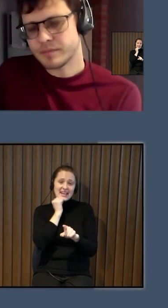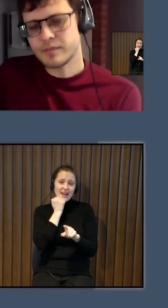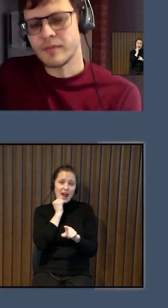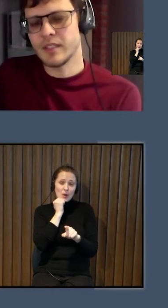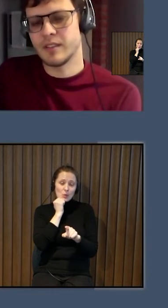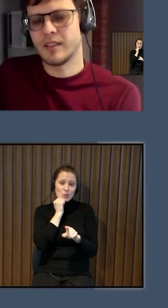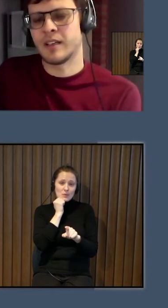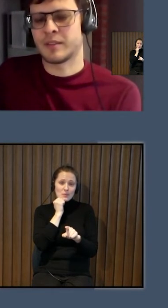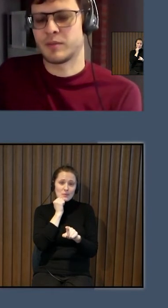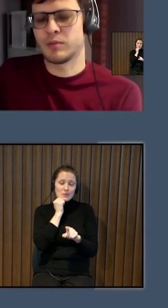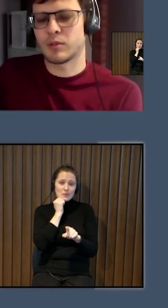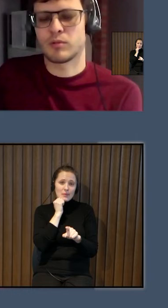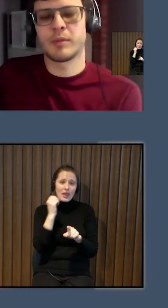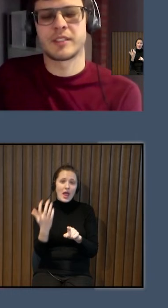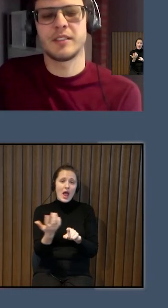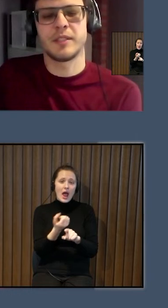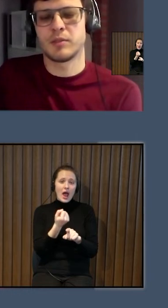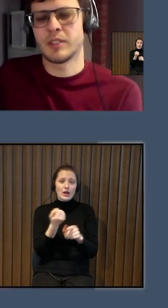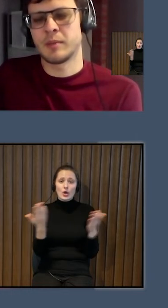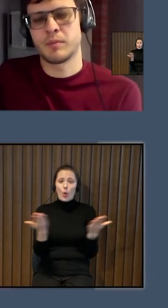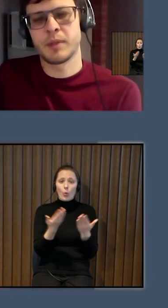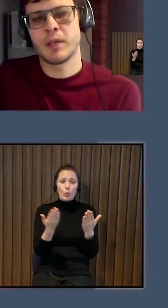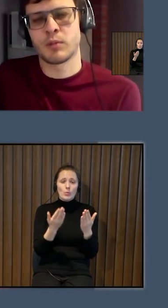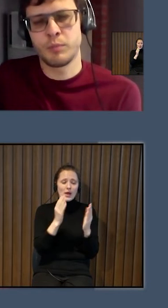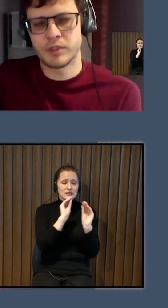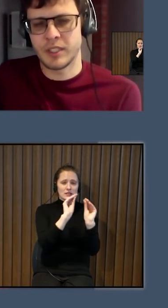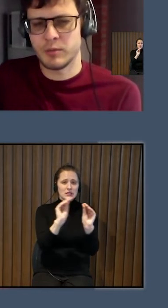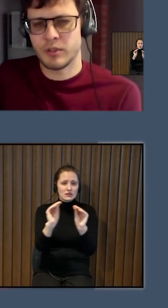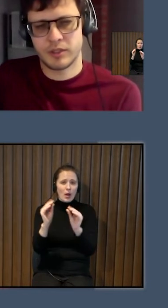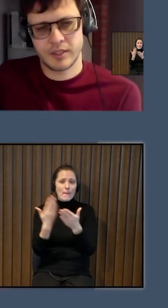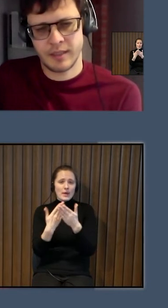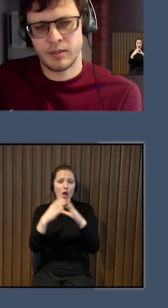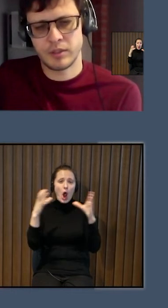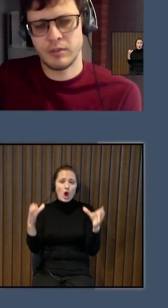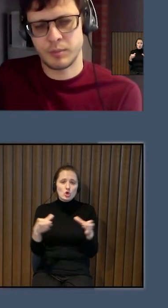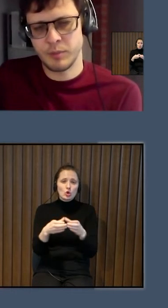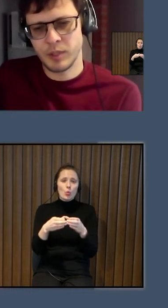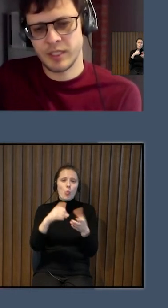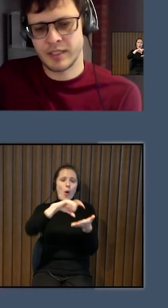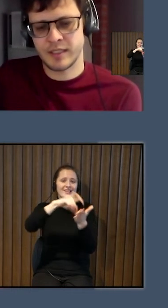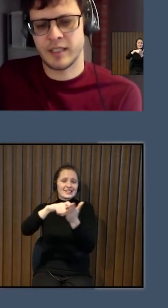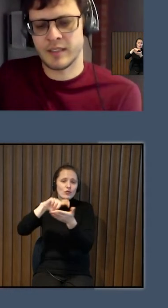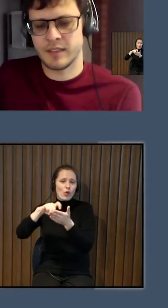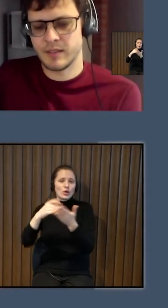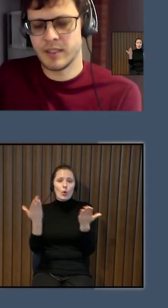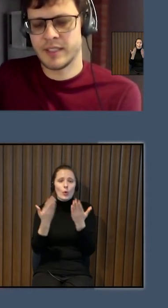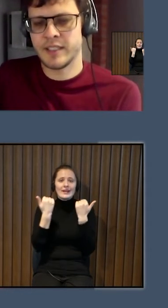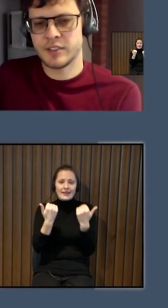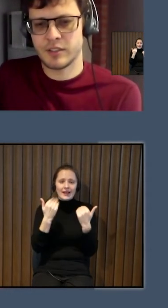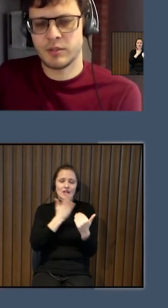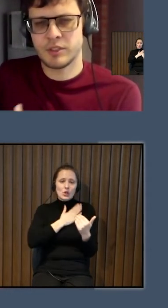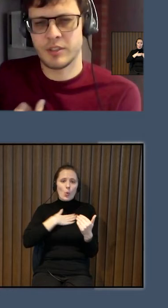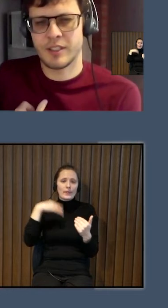to, kur mēs izvietojam. piemēram, grupu dzīvokļu, kas ir ļoti, ļoti populāri. tādi